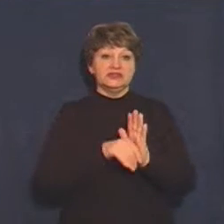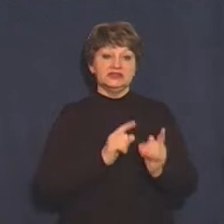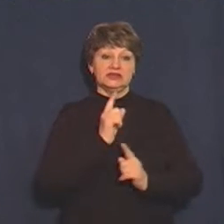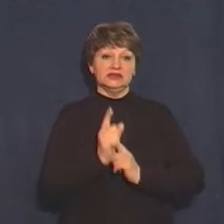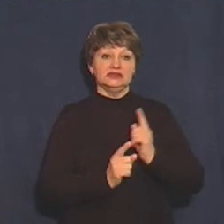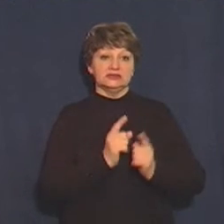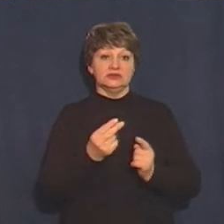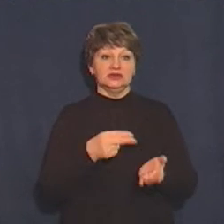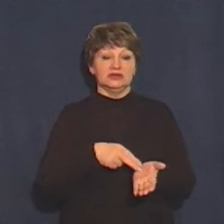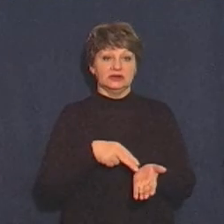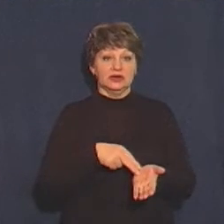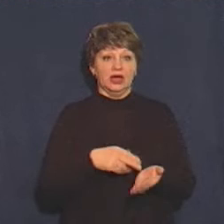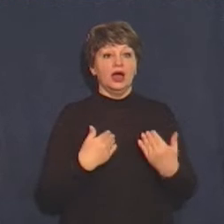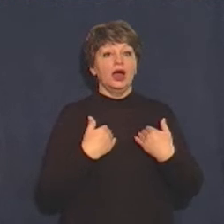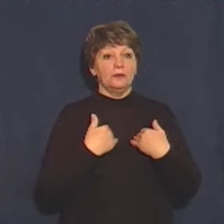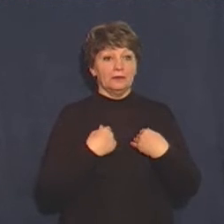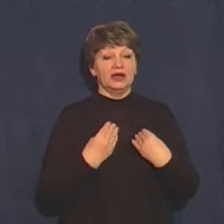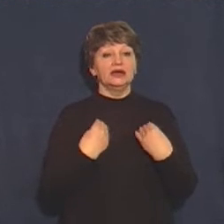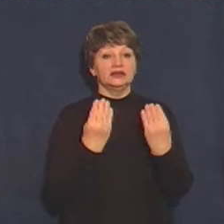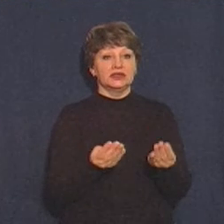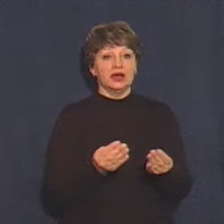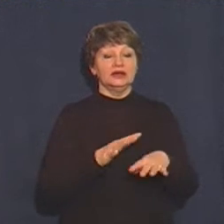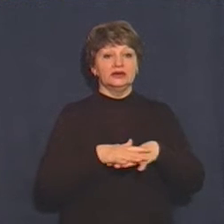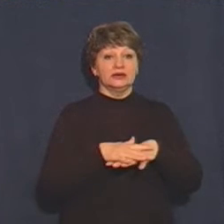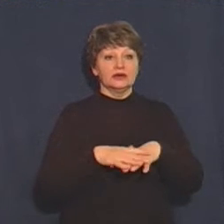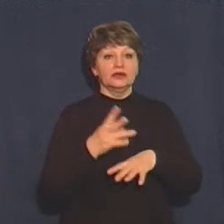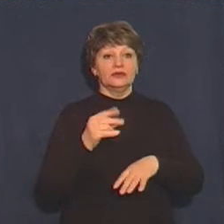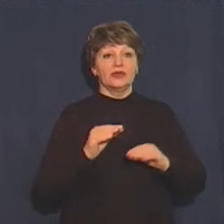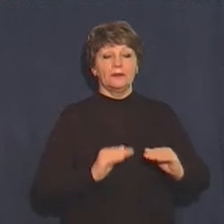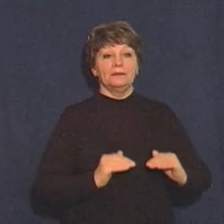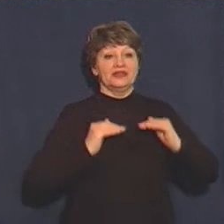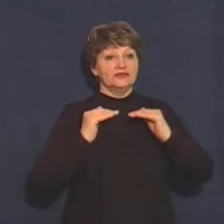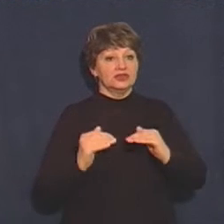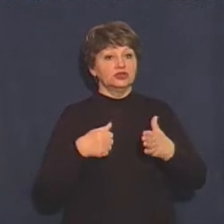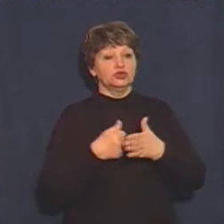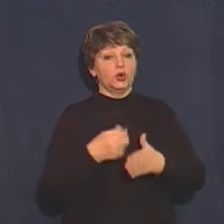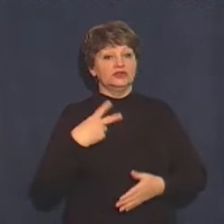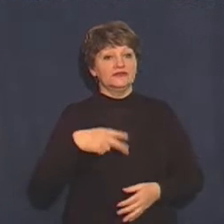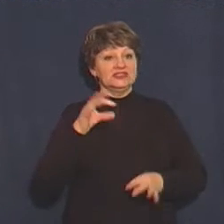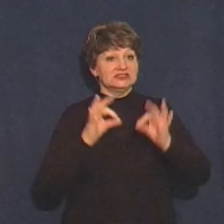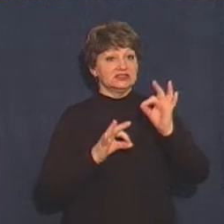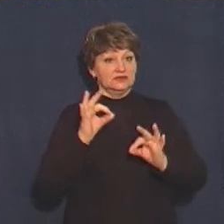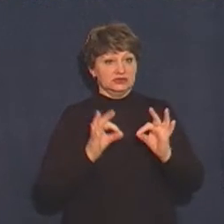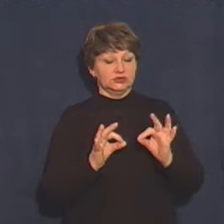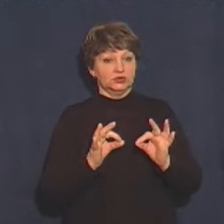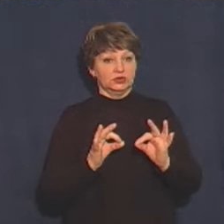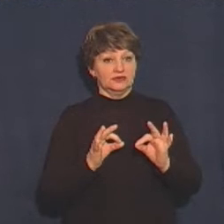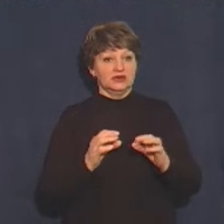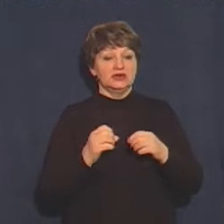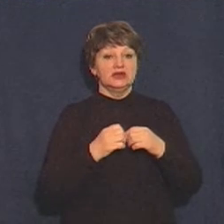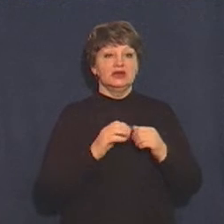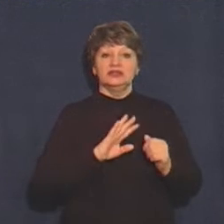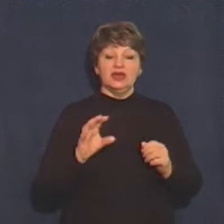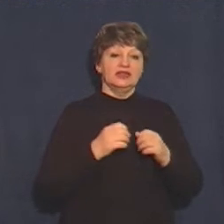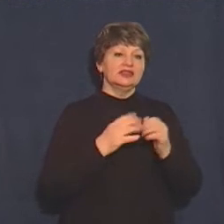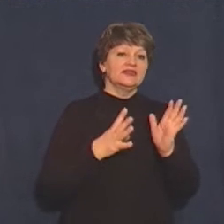Ми дали розрахунки на підвищення порядка до 20%. Десь 19,5%.